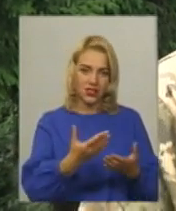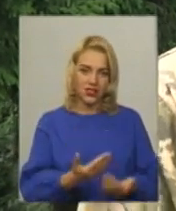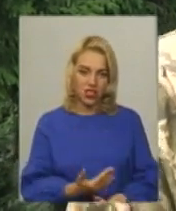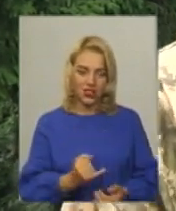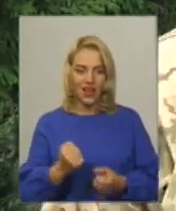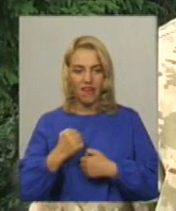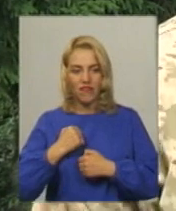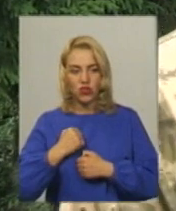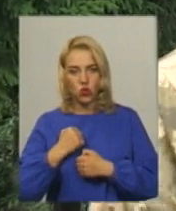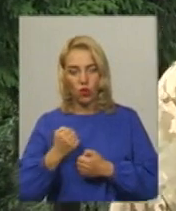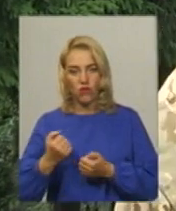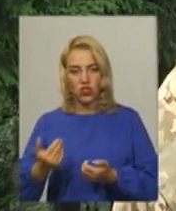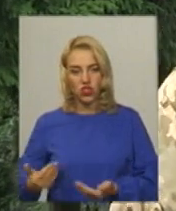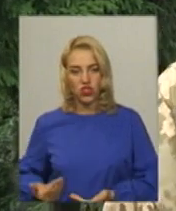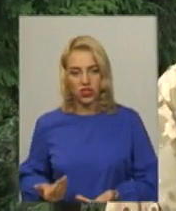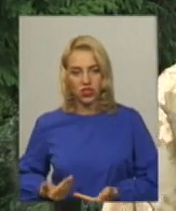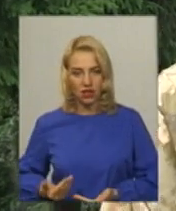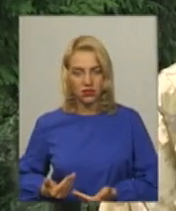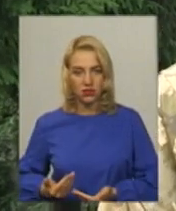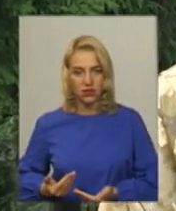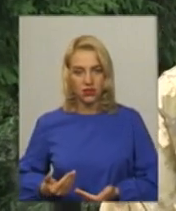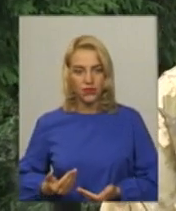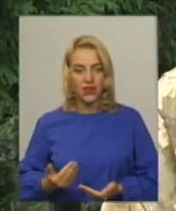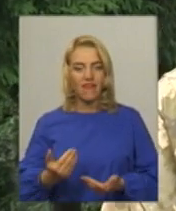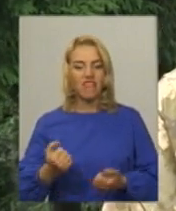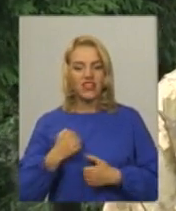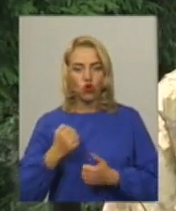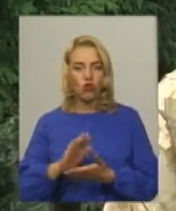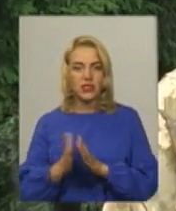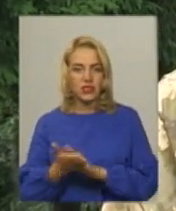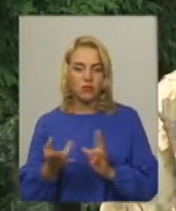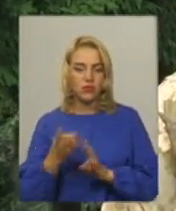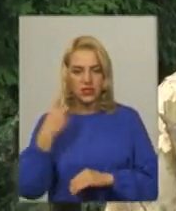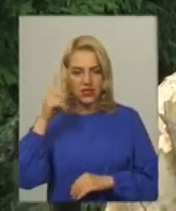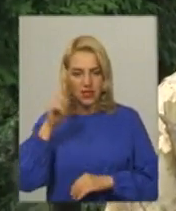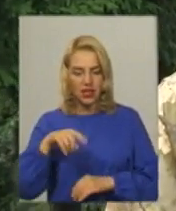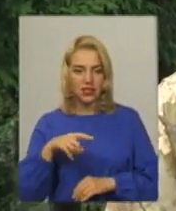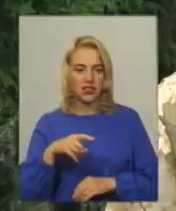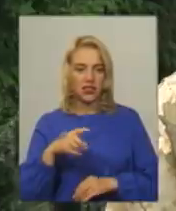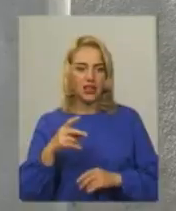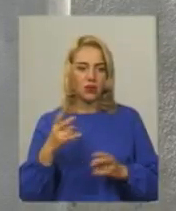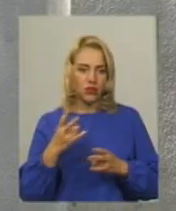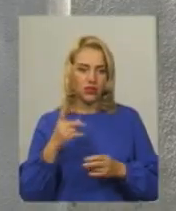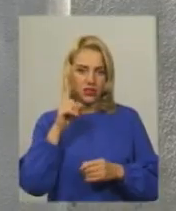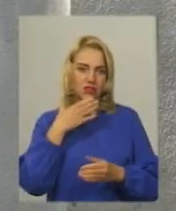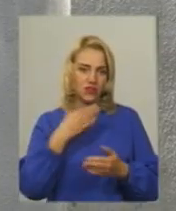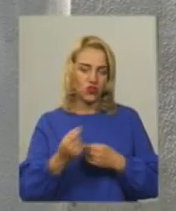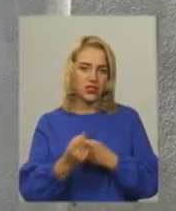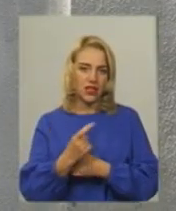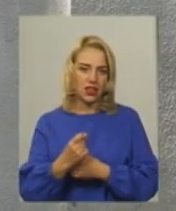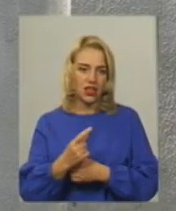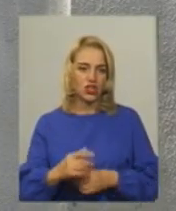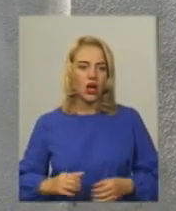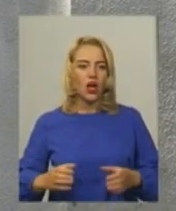військовий стан повинен розуміти і знати свої задачі Командир бригади